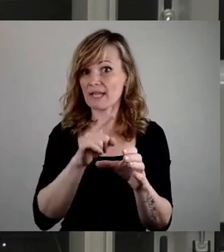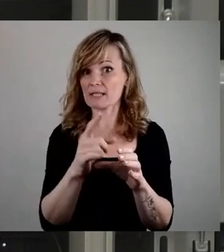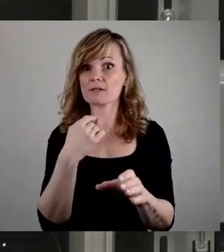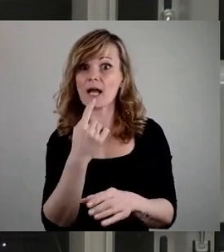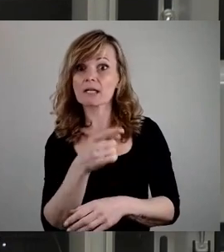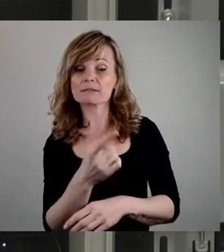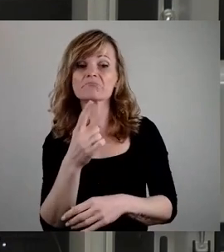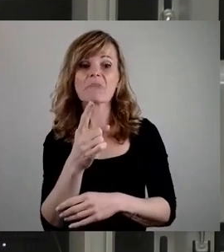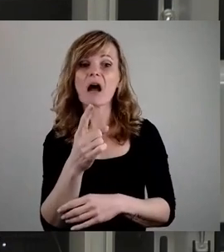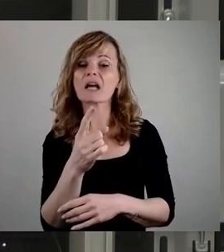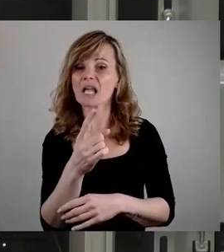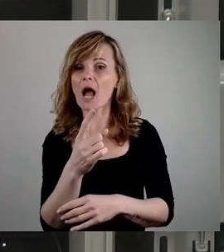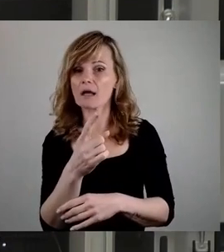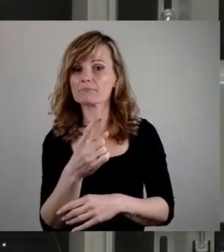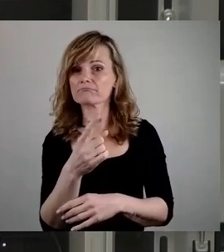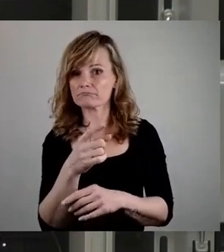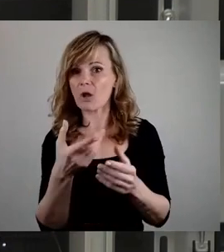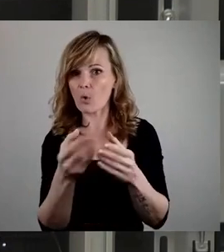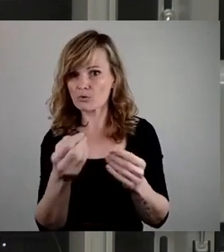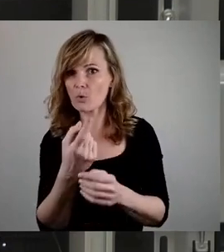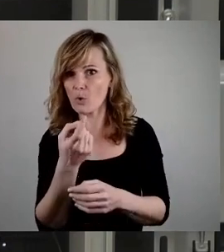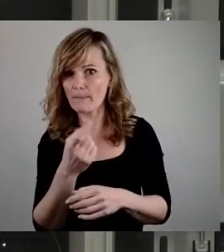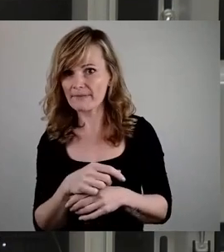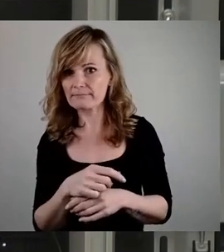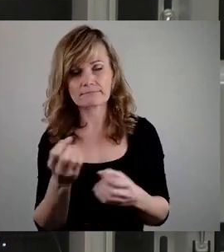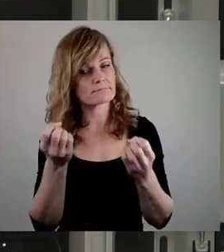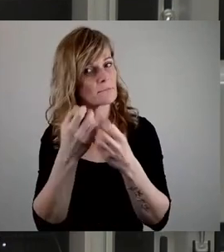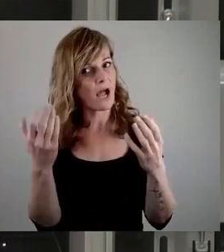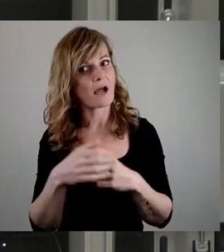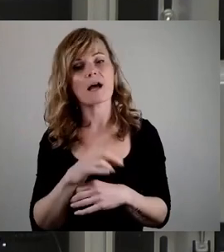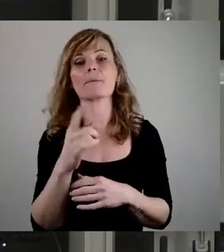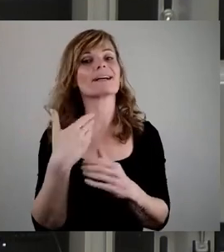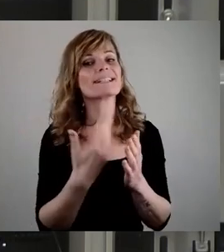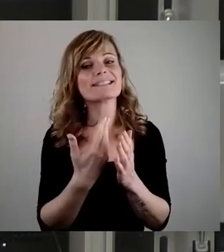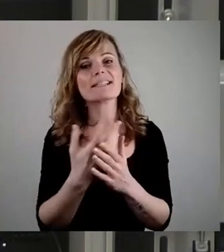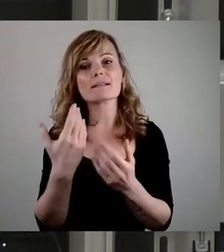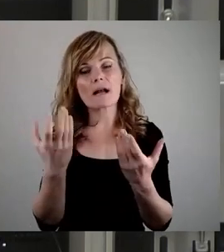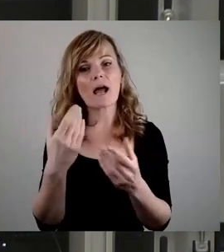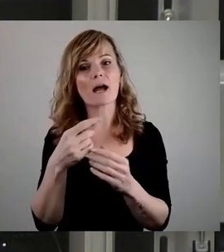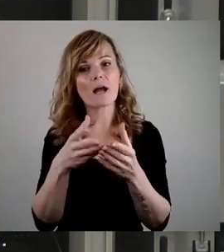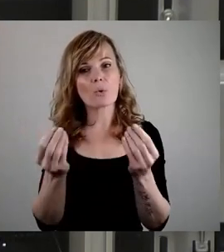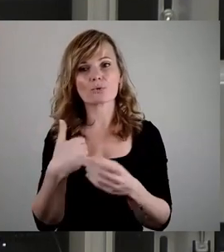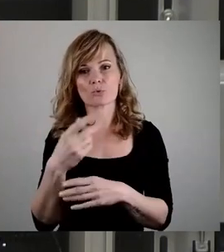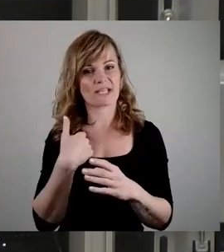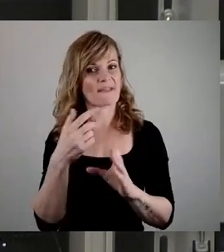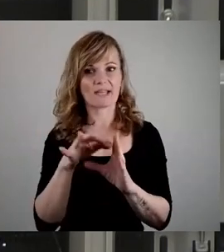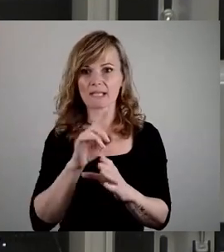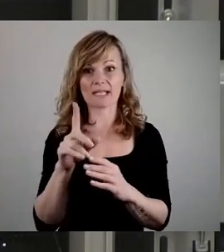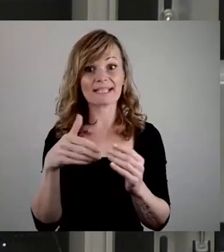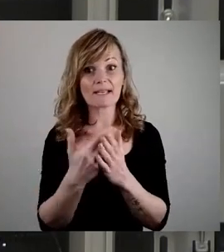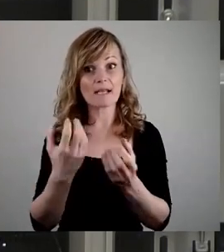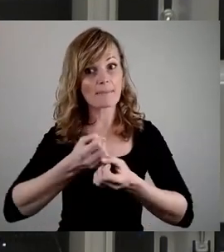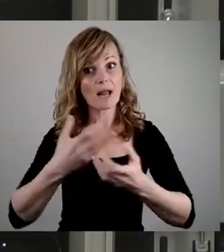definitiv eine Lösung geben. Aber diese definitive Lösung finde ich nicht im Schulnetzplan. Deshalb möchte ich eine Klarstellung.